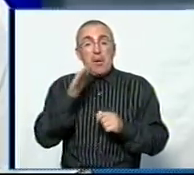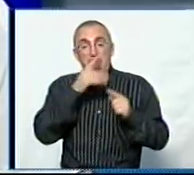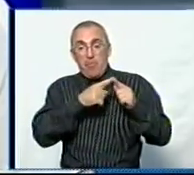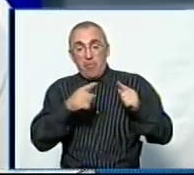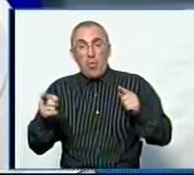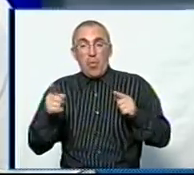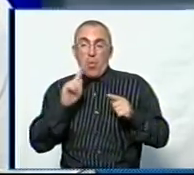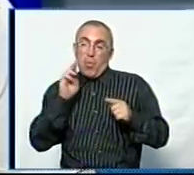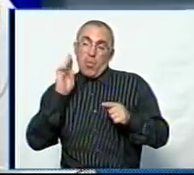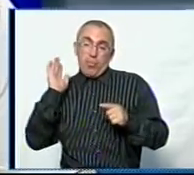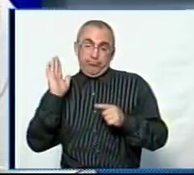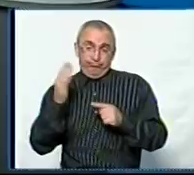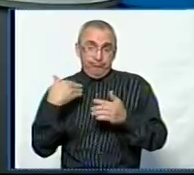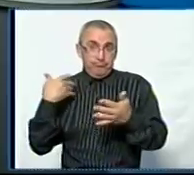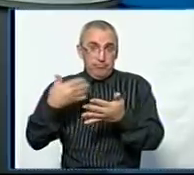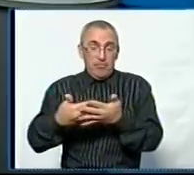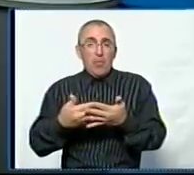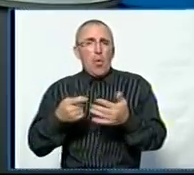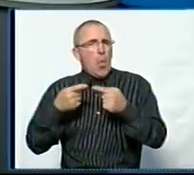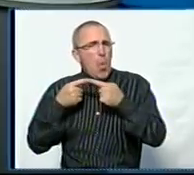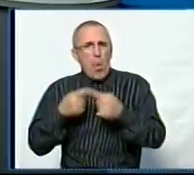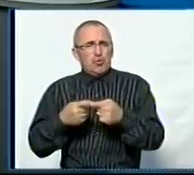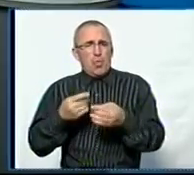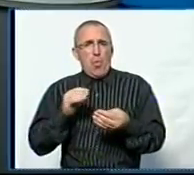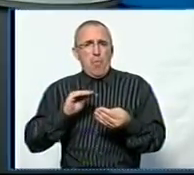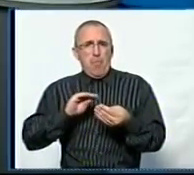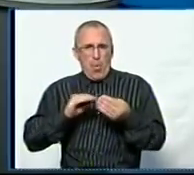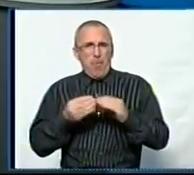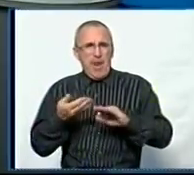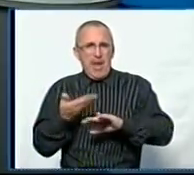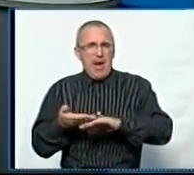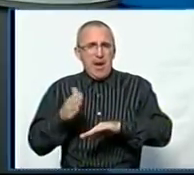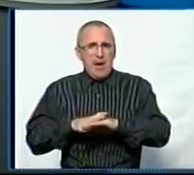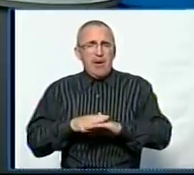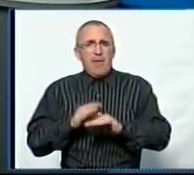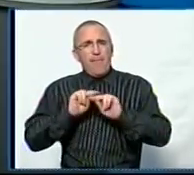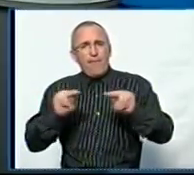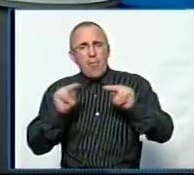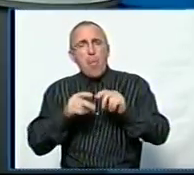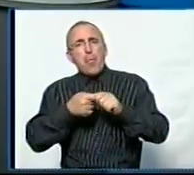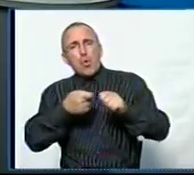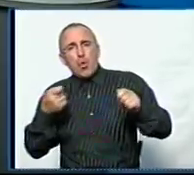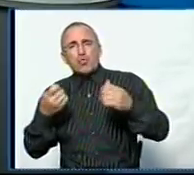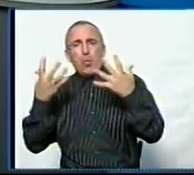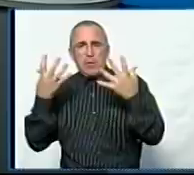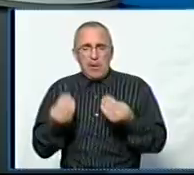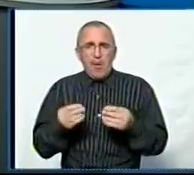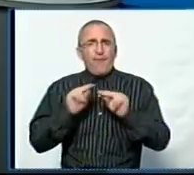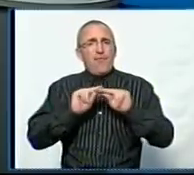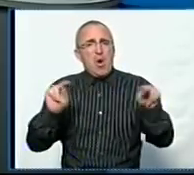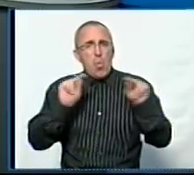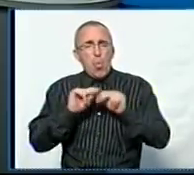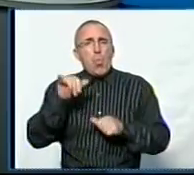кількох останніх років гострою є проблема вихователів груп продовженого дня, вихователів